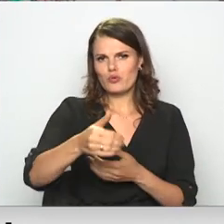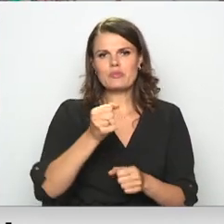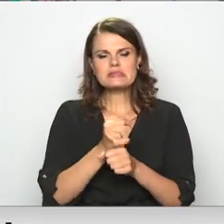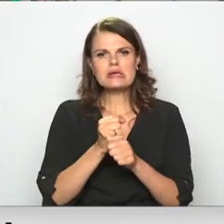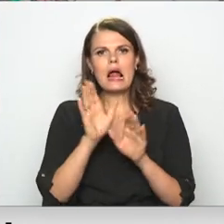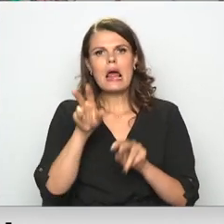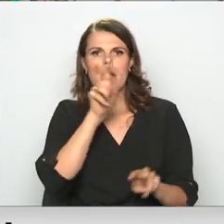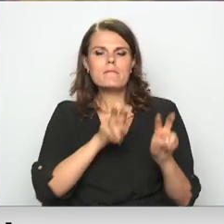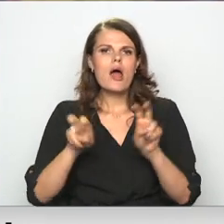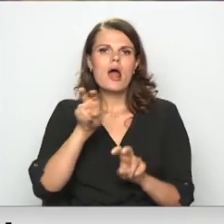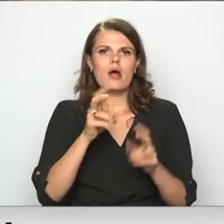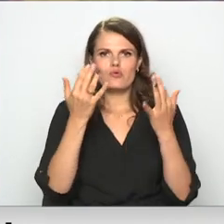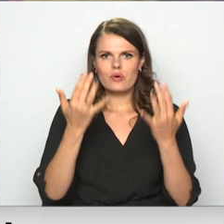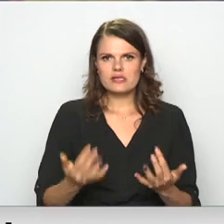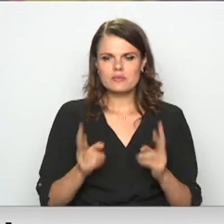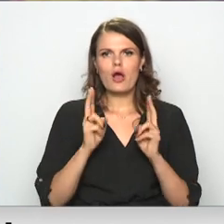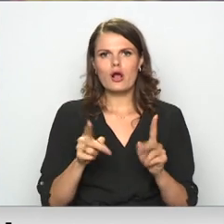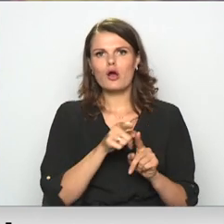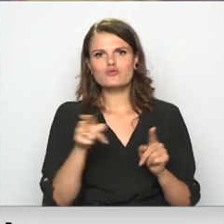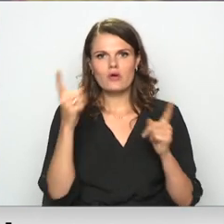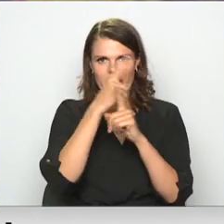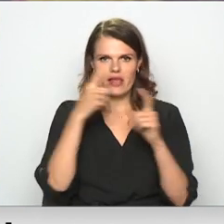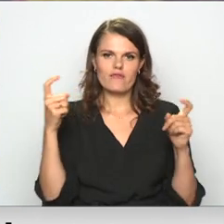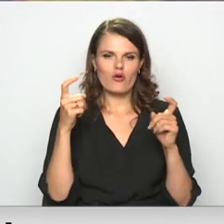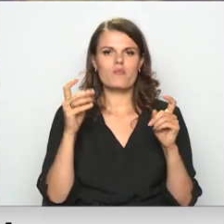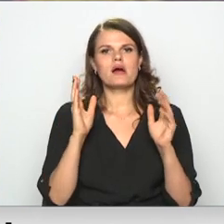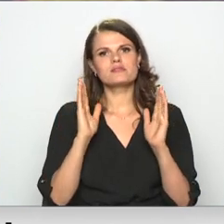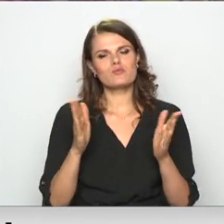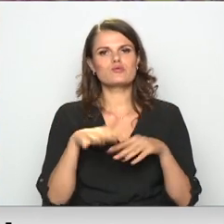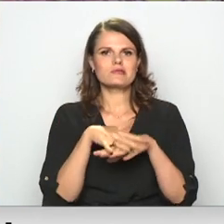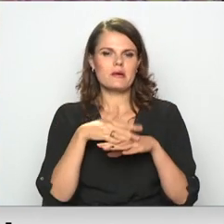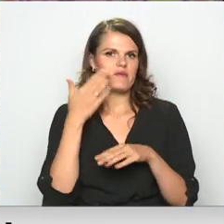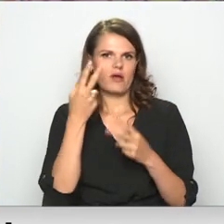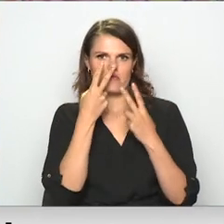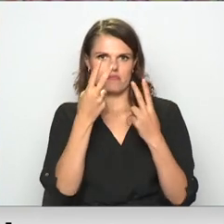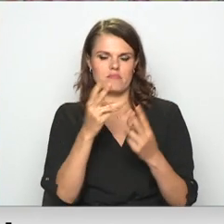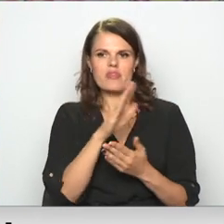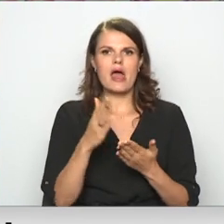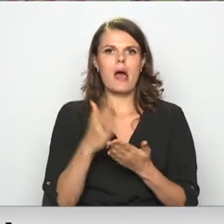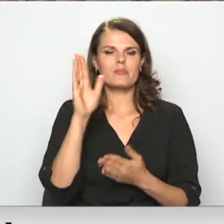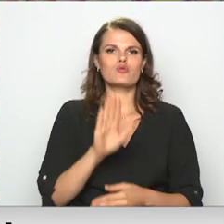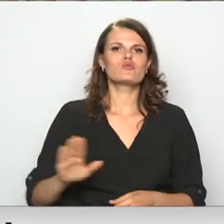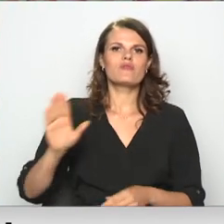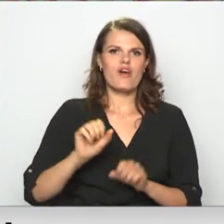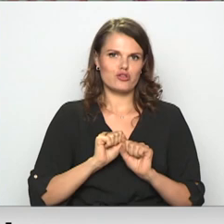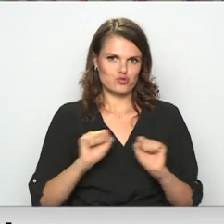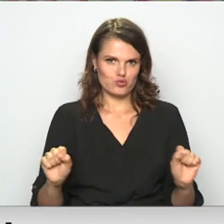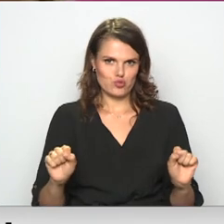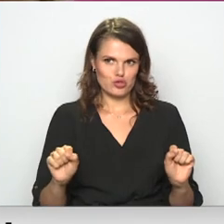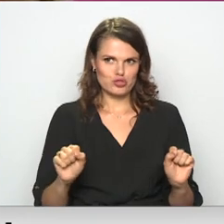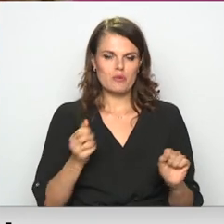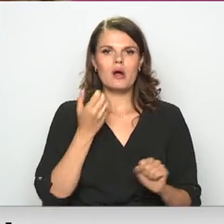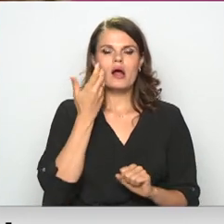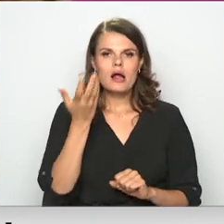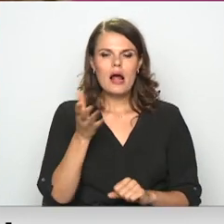lai meklētu risinājumus, kā arī šos datus padarīt sabiedrībai pieejamākus, neapdraudot nacionālo drošību. Kam